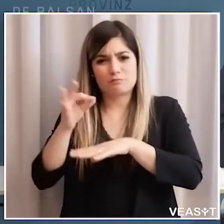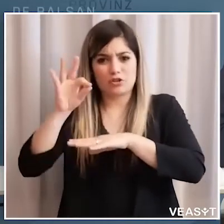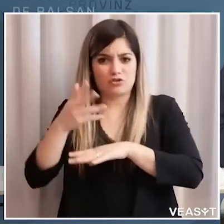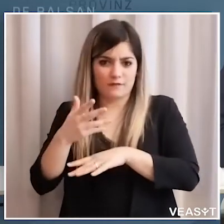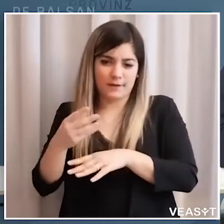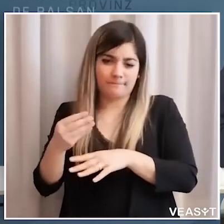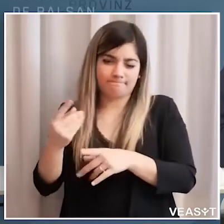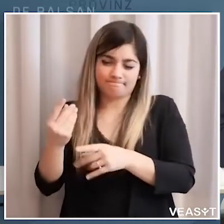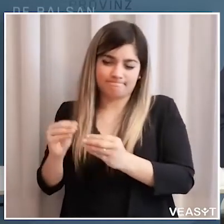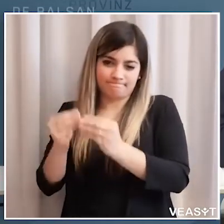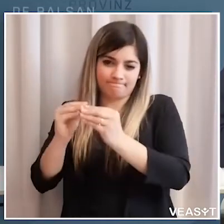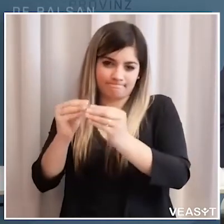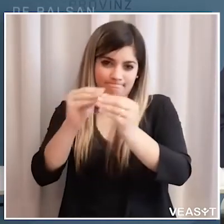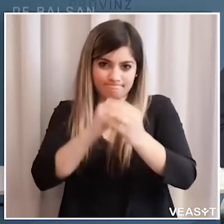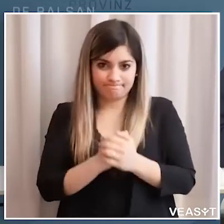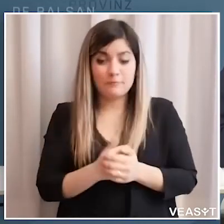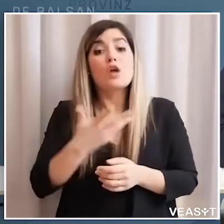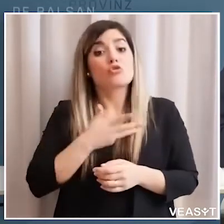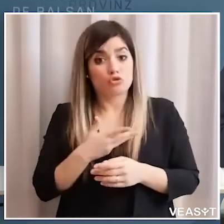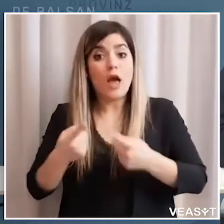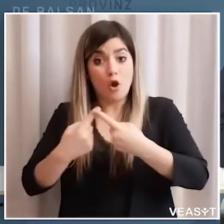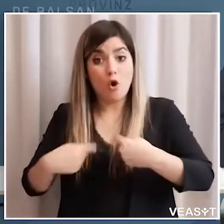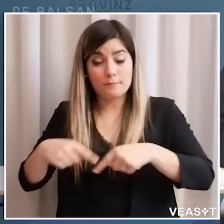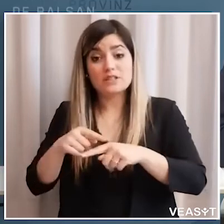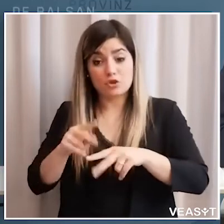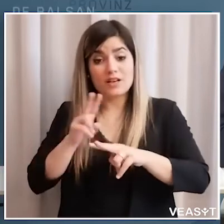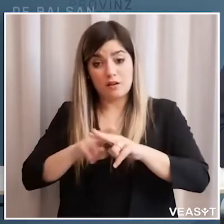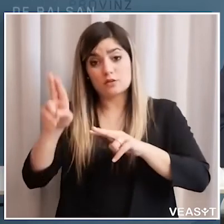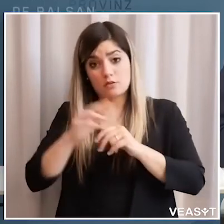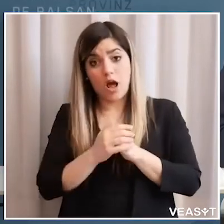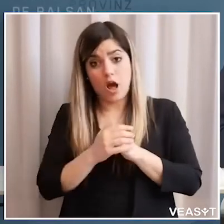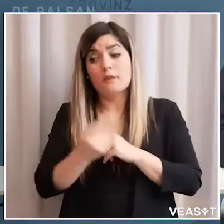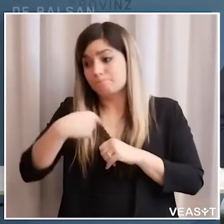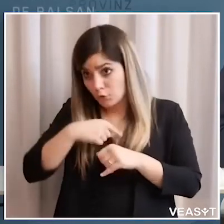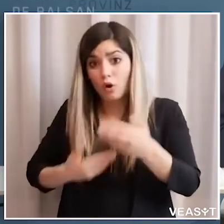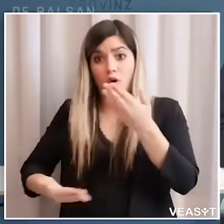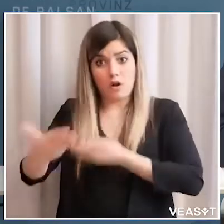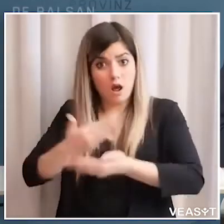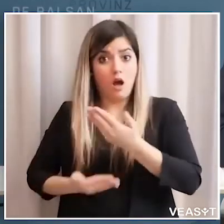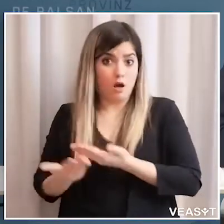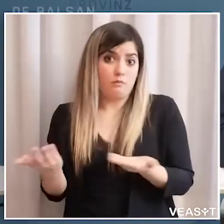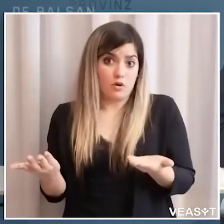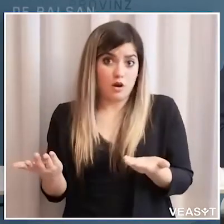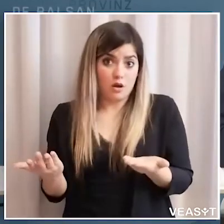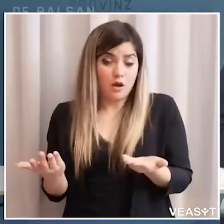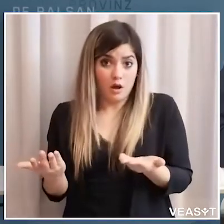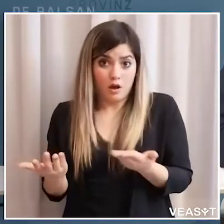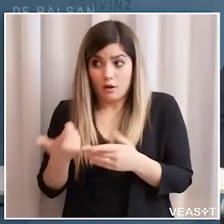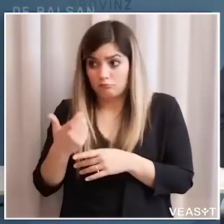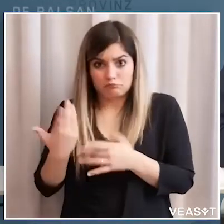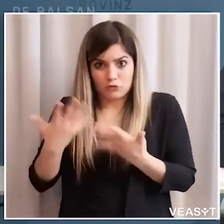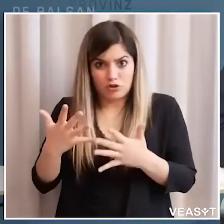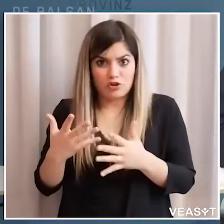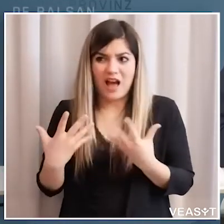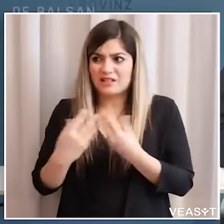esiste anche una commissione a livello nazionale e noi collaboreremo ovviamente anche con quella commissione anzi abbiamo